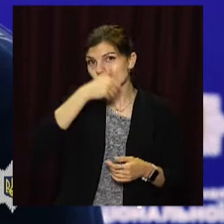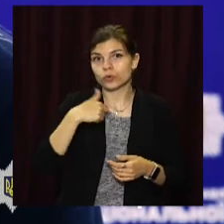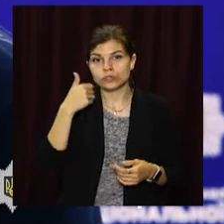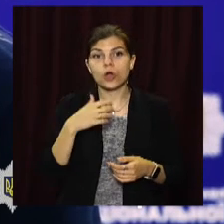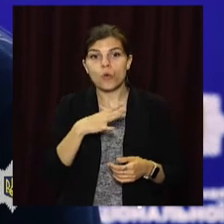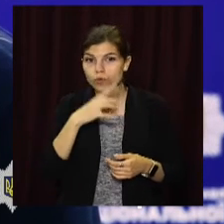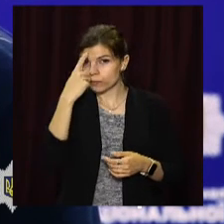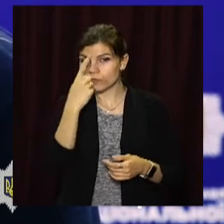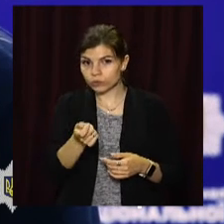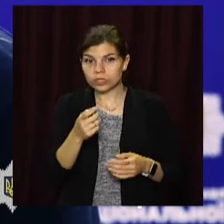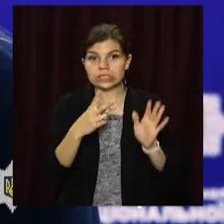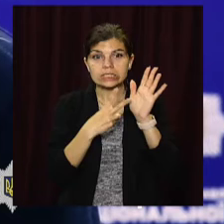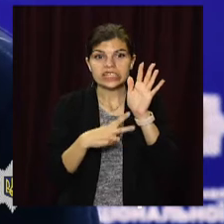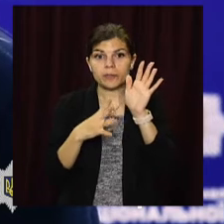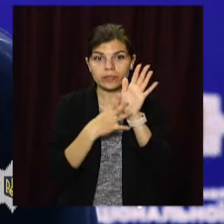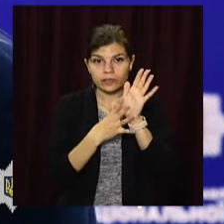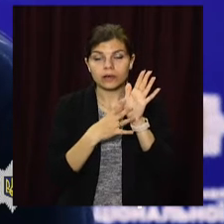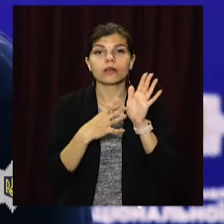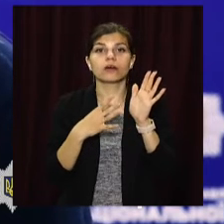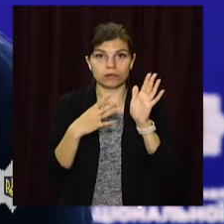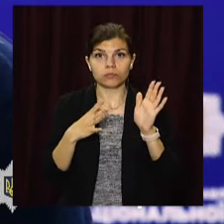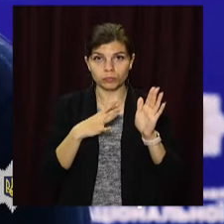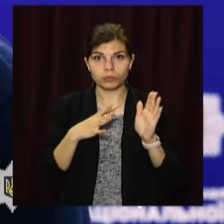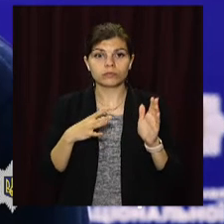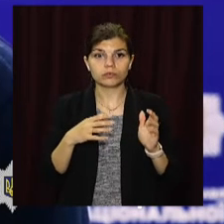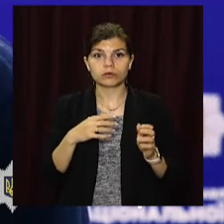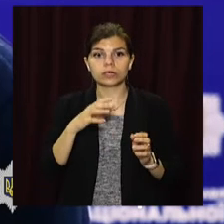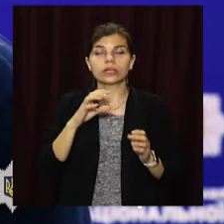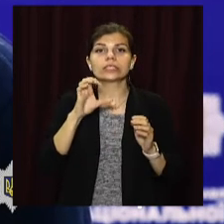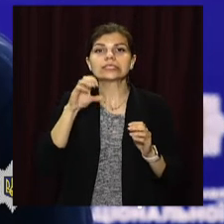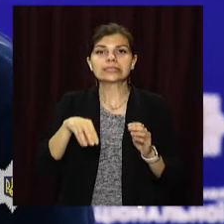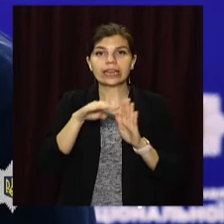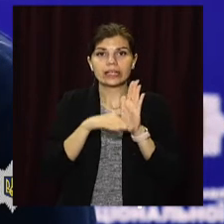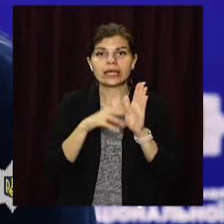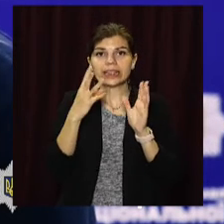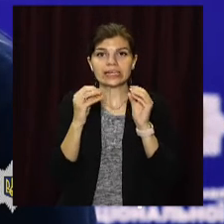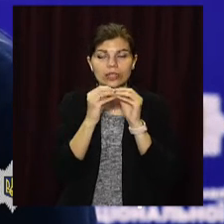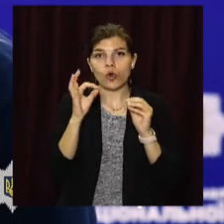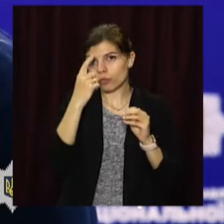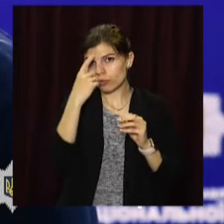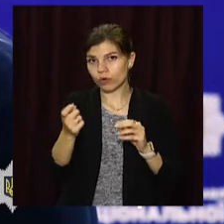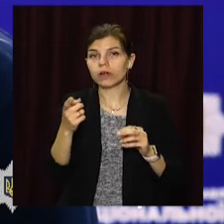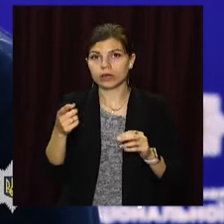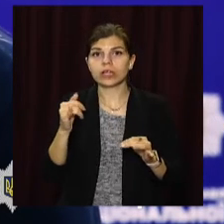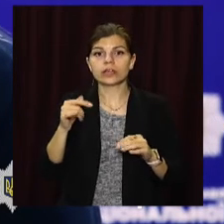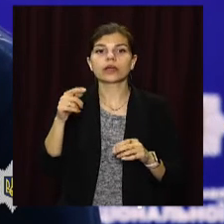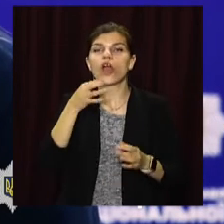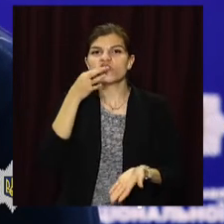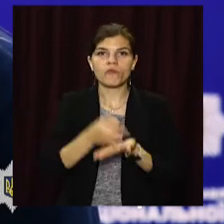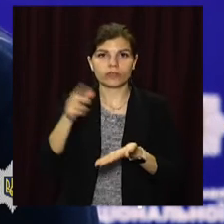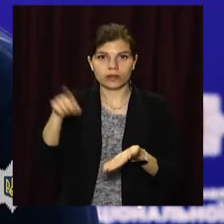було повідомлено 79 правопорушників за ознаками статті 310 повідомлено про підозру та притягнуто до